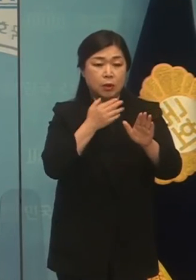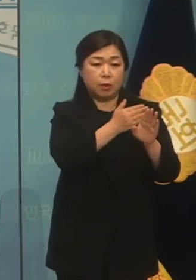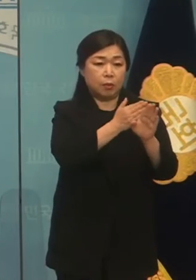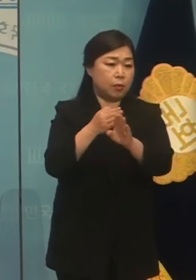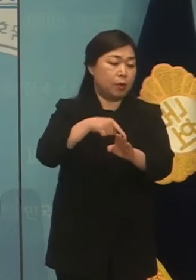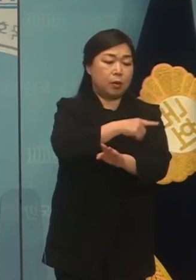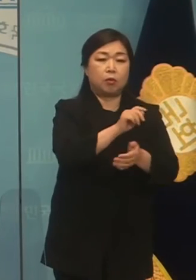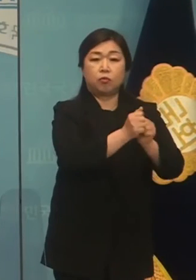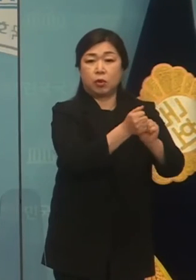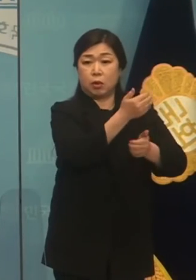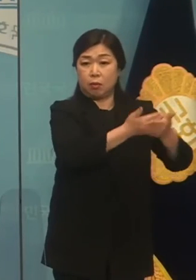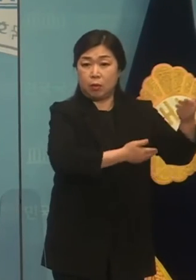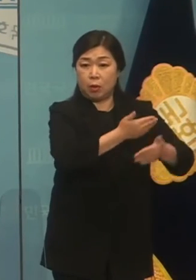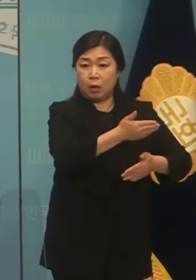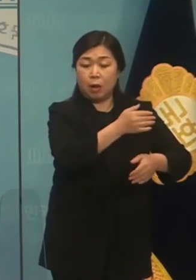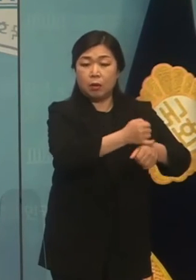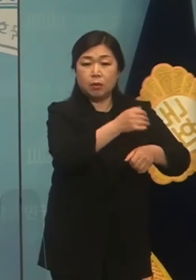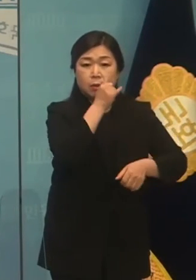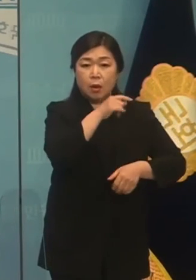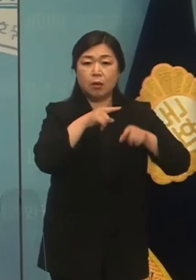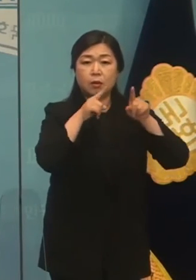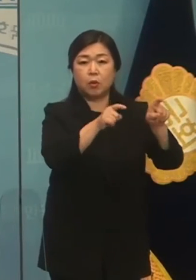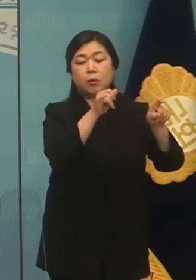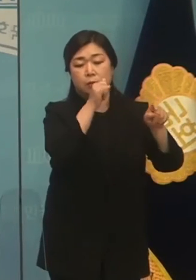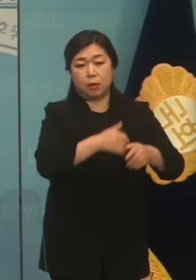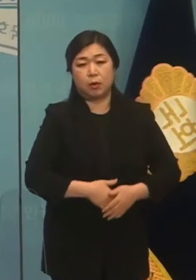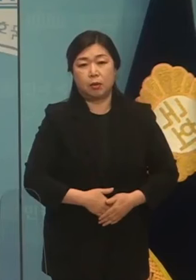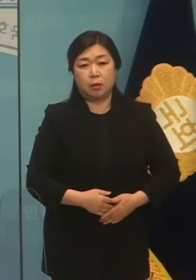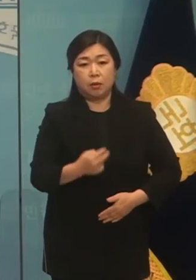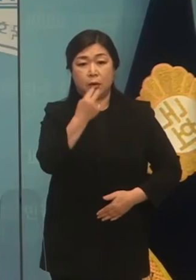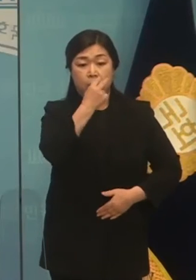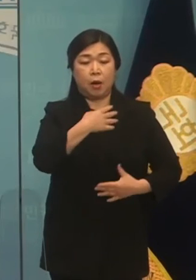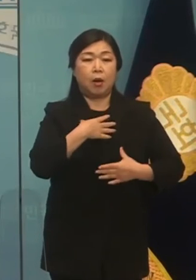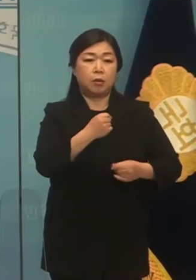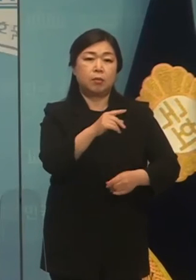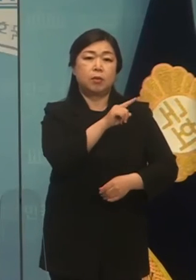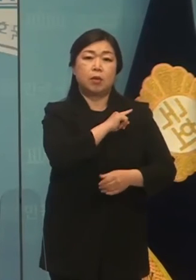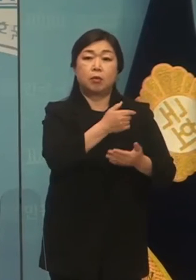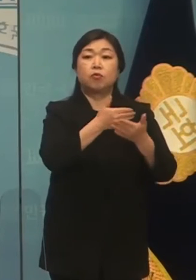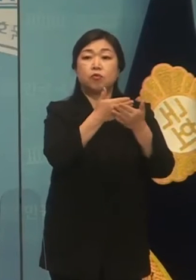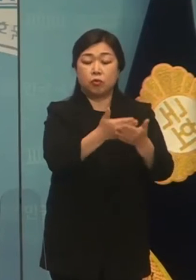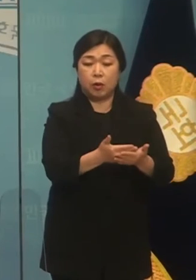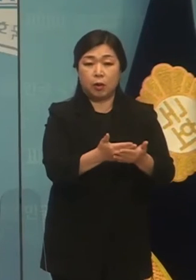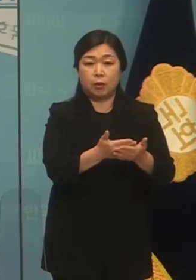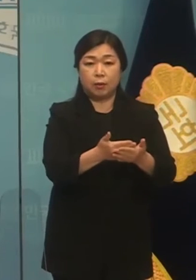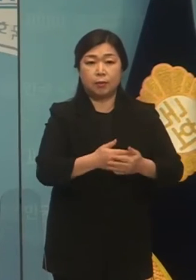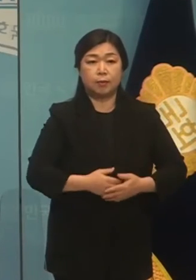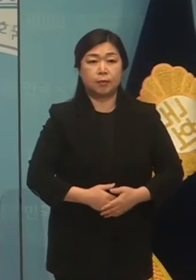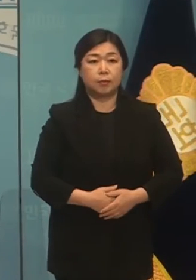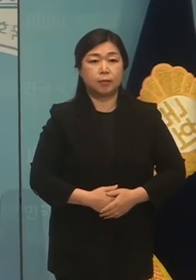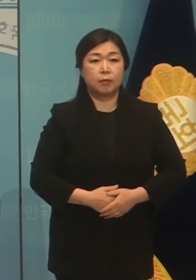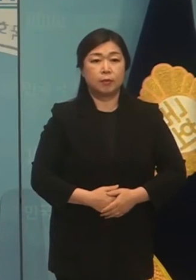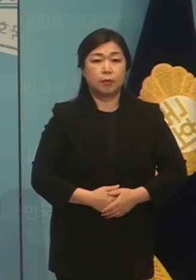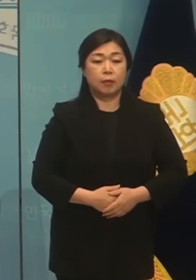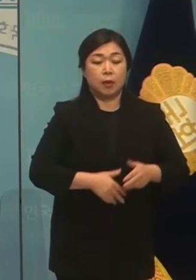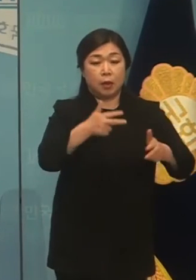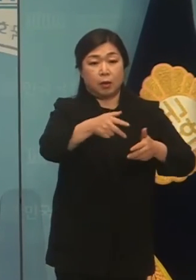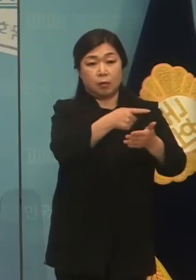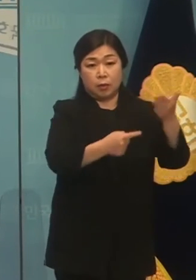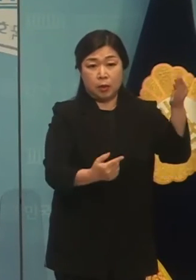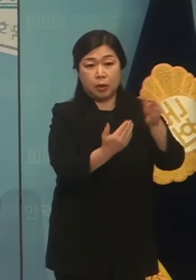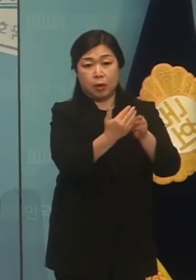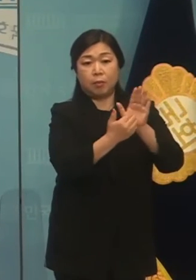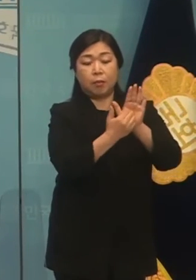의혹까지 제기되고 있습니다. 생명과 안전은 가장 중요한 시계정신입니다. 산재가